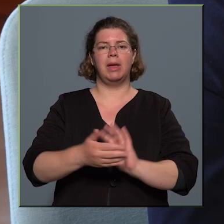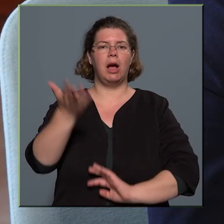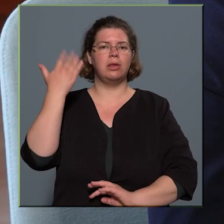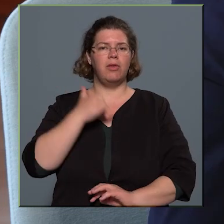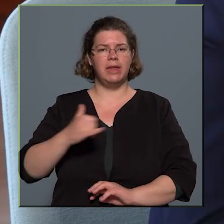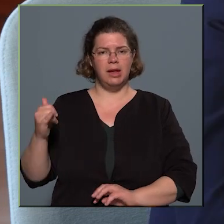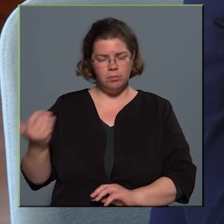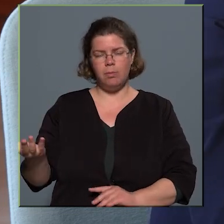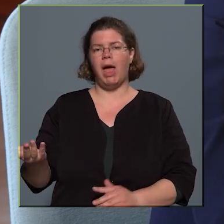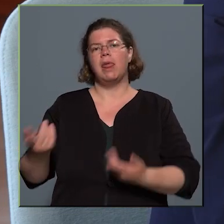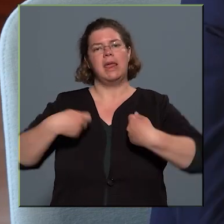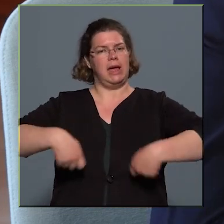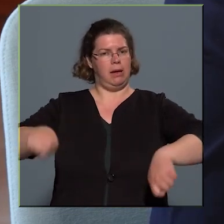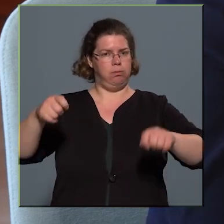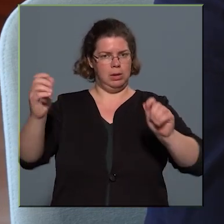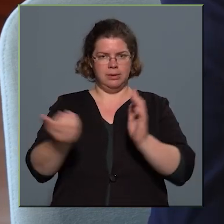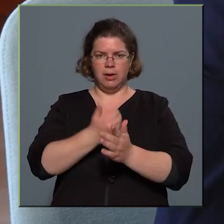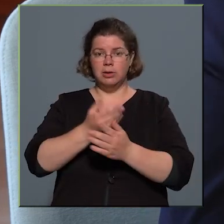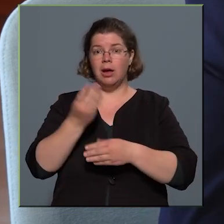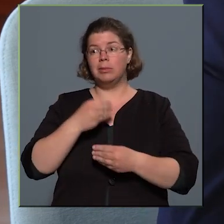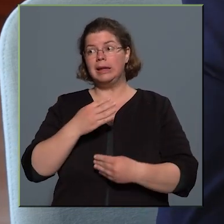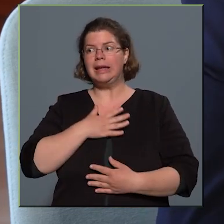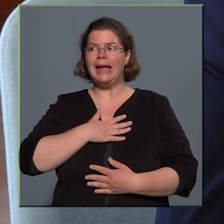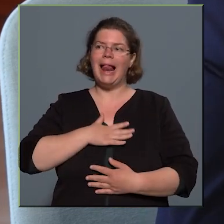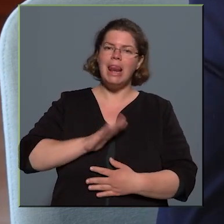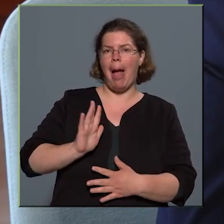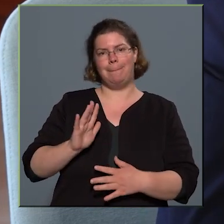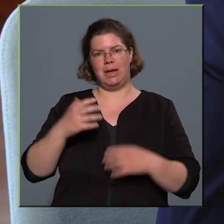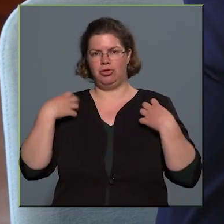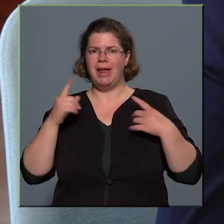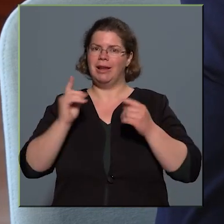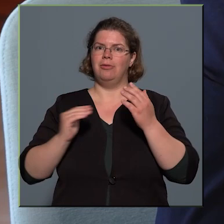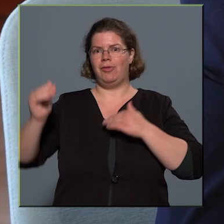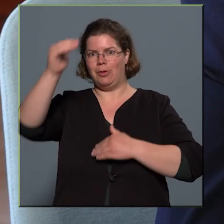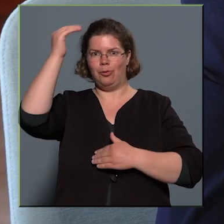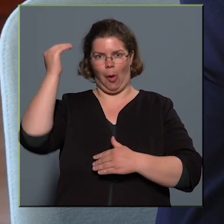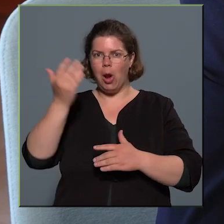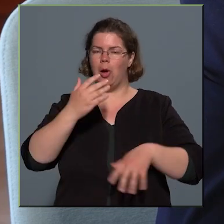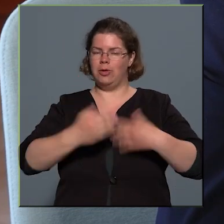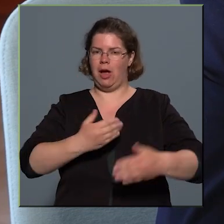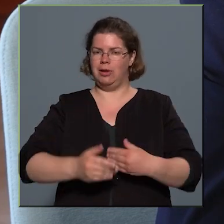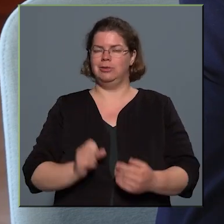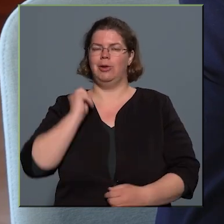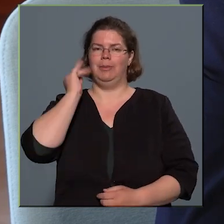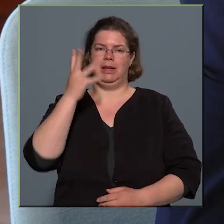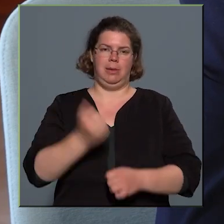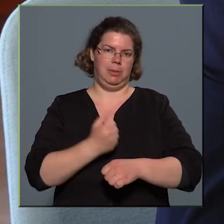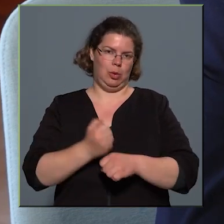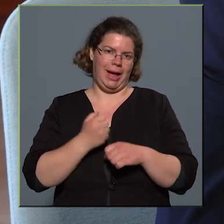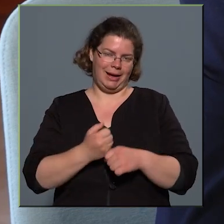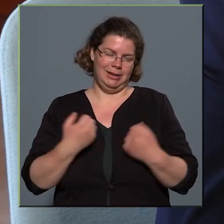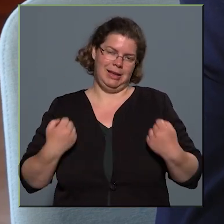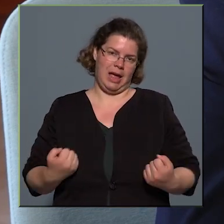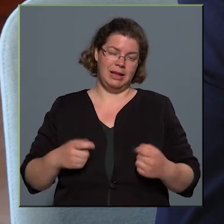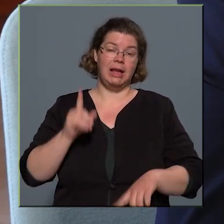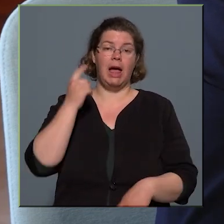épületfelújításunk, ami azért egy kelemes teher, de hát a fejünk fölött zajlott, úgyhogy ez is azért a mindennapi munkánkat nehezítette. Ennek